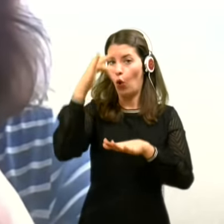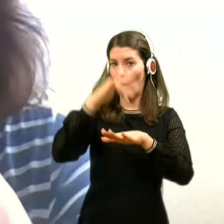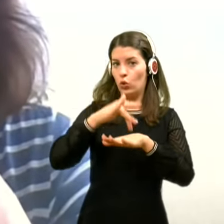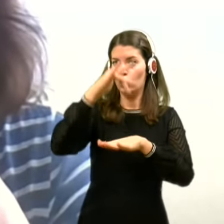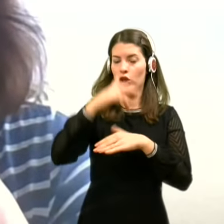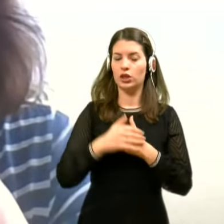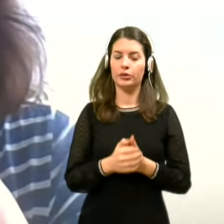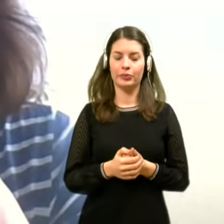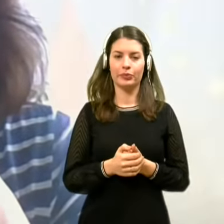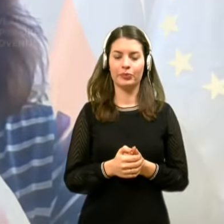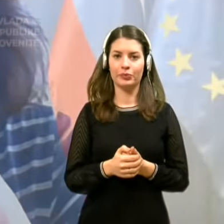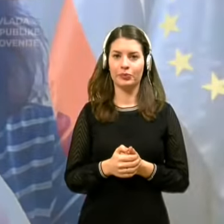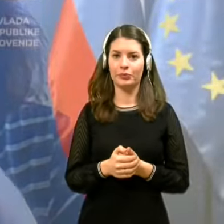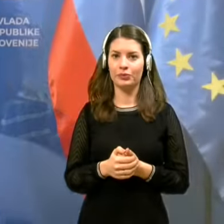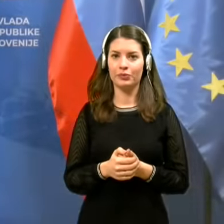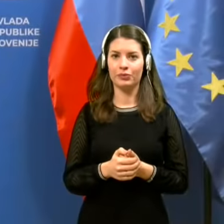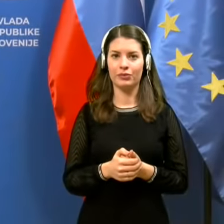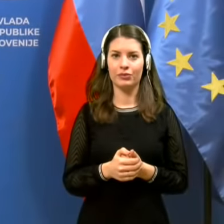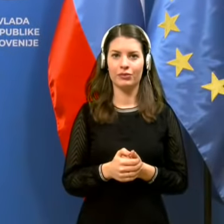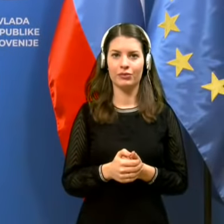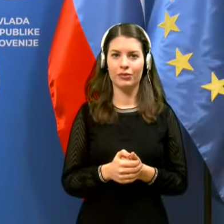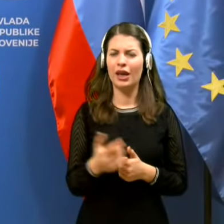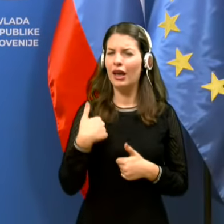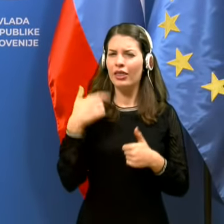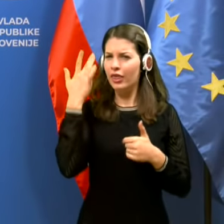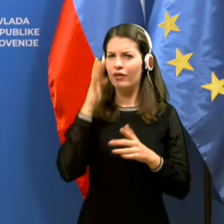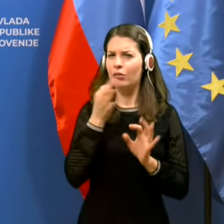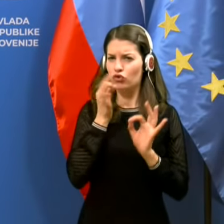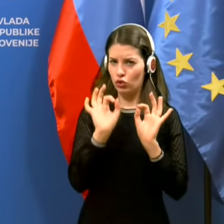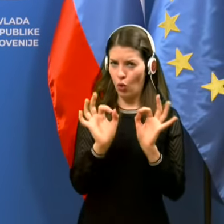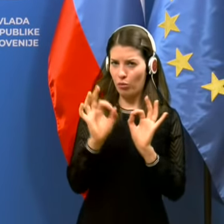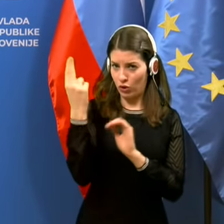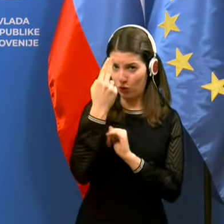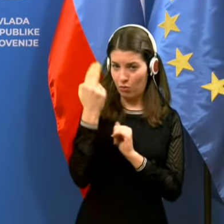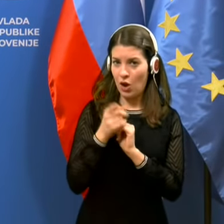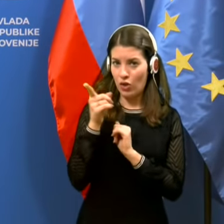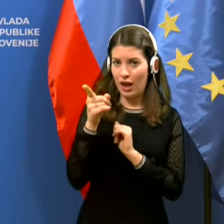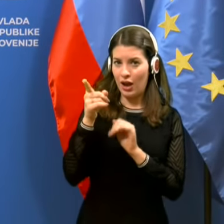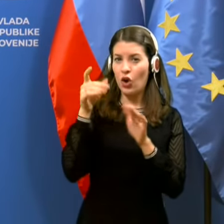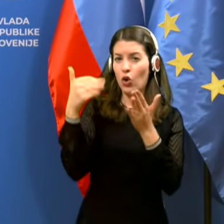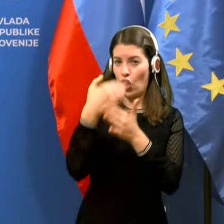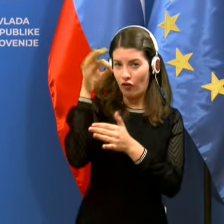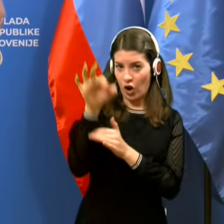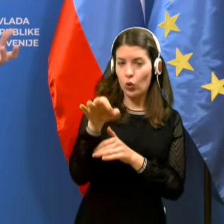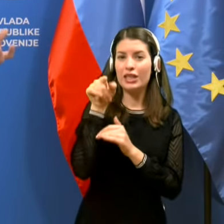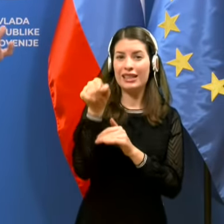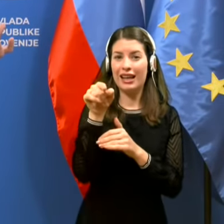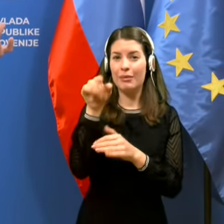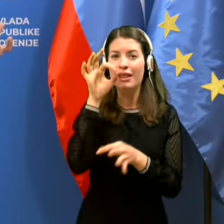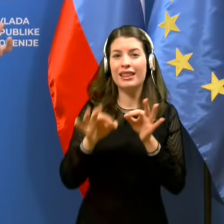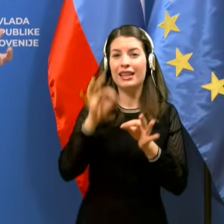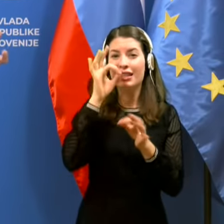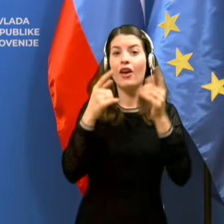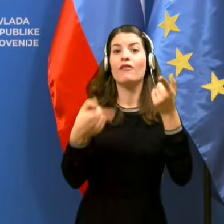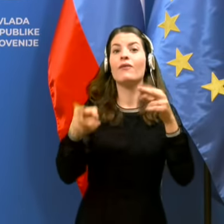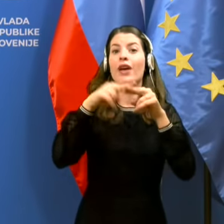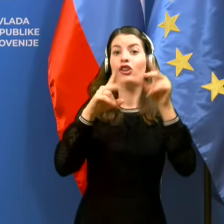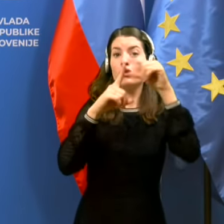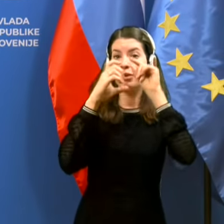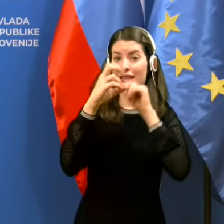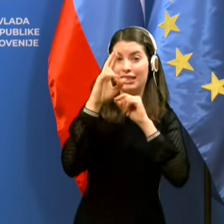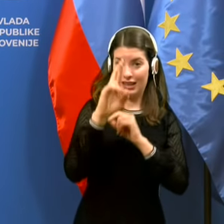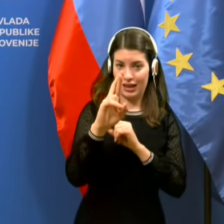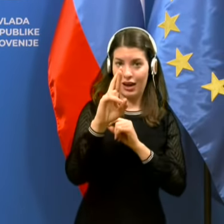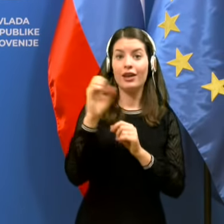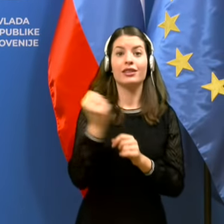regiji. Ne vem, več, če sem čist prorozumel, torej, da Gorici, da so testirali več PCR-ji in zaradi